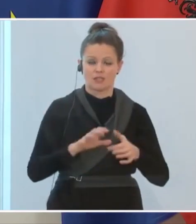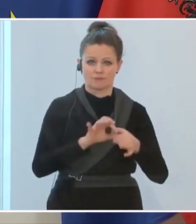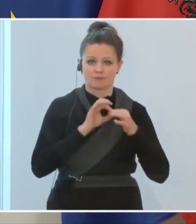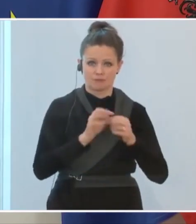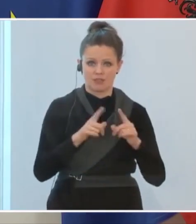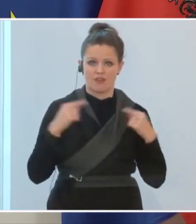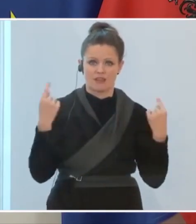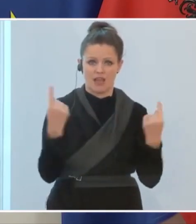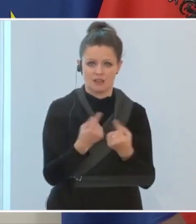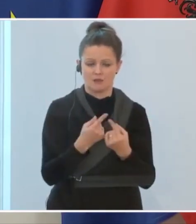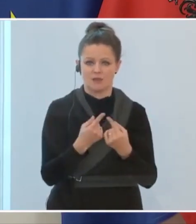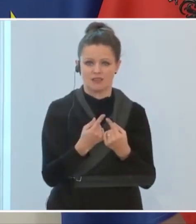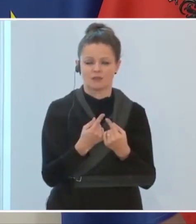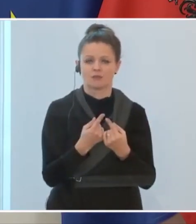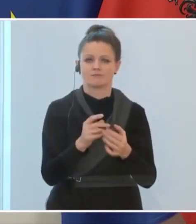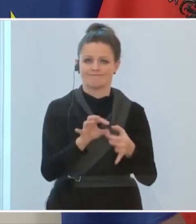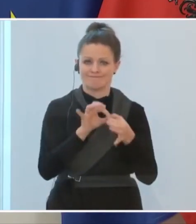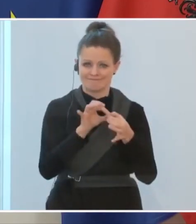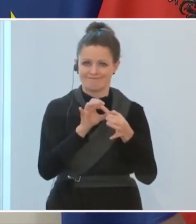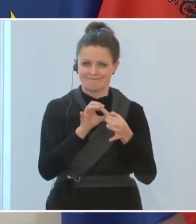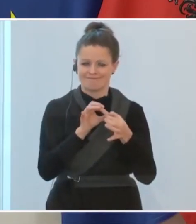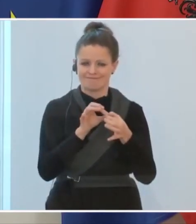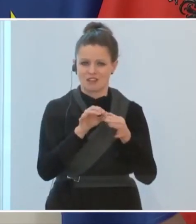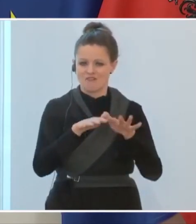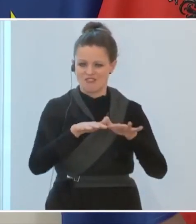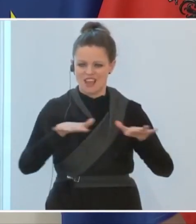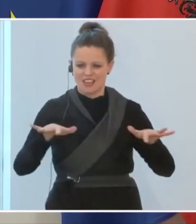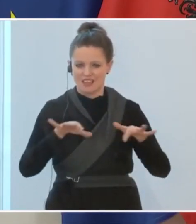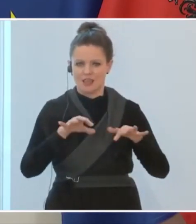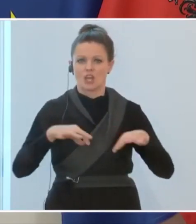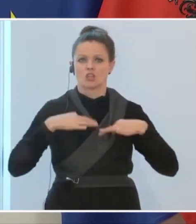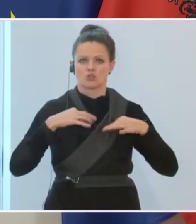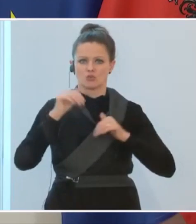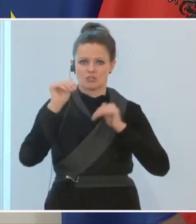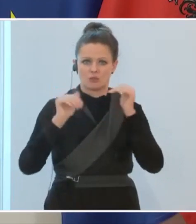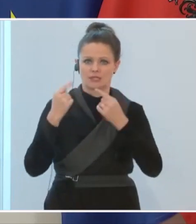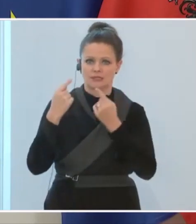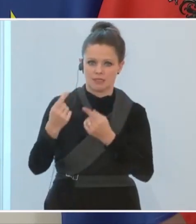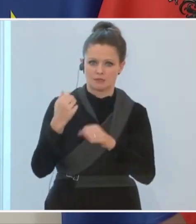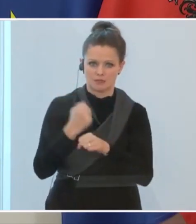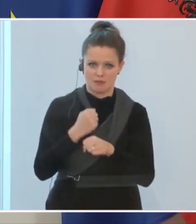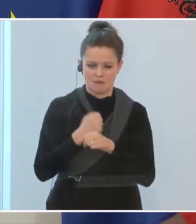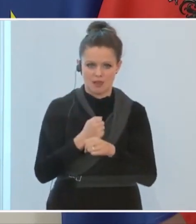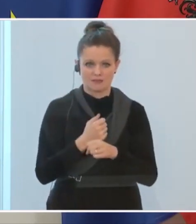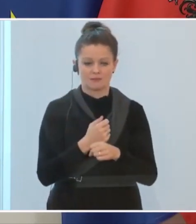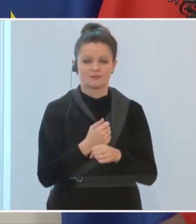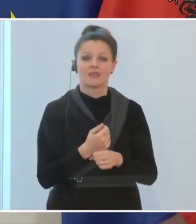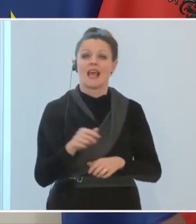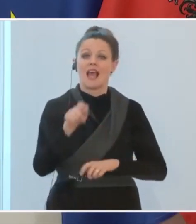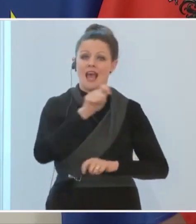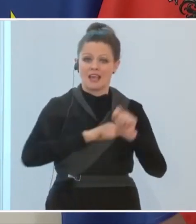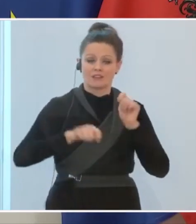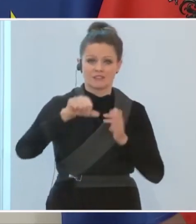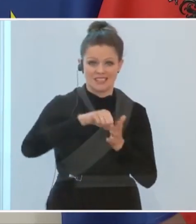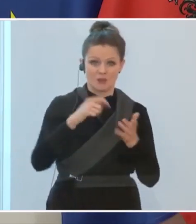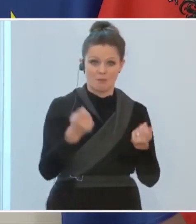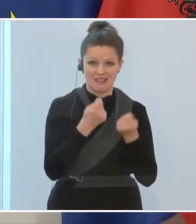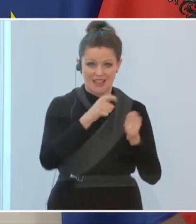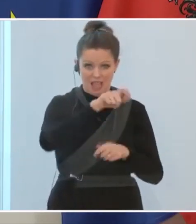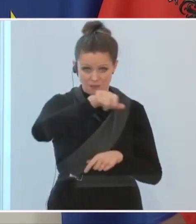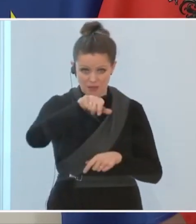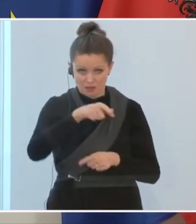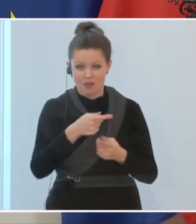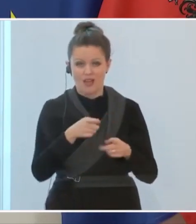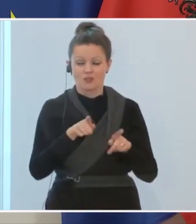Quadratmeterfläche erfolgt dann in Zusammenarbeit mit den Gesundheitsbehörden. Es müssen sich sowohl die Betreiber der Einkaufszentren als auch